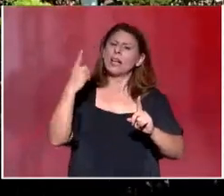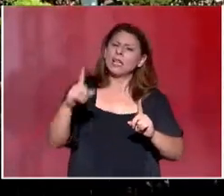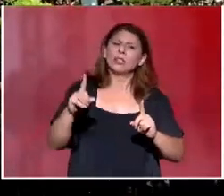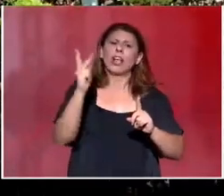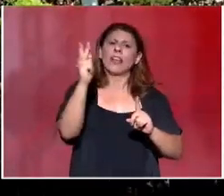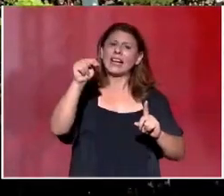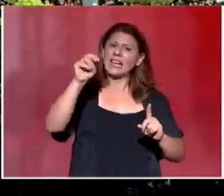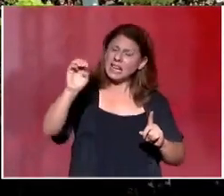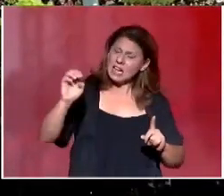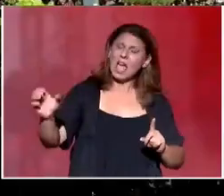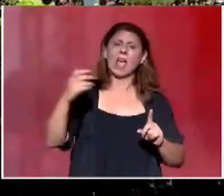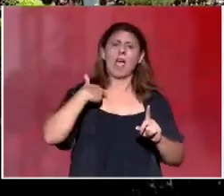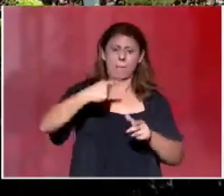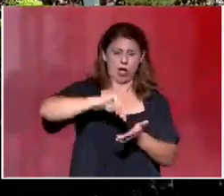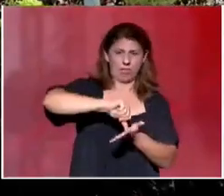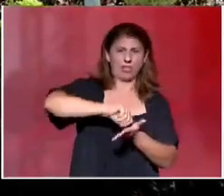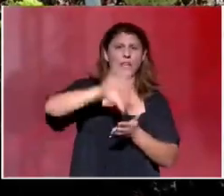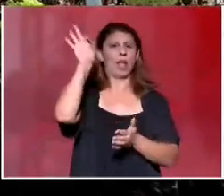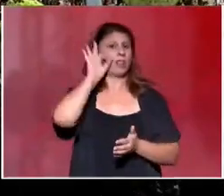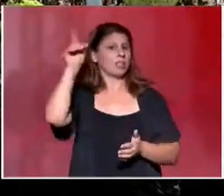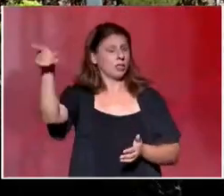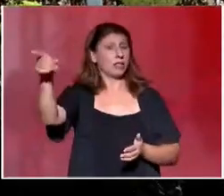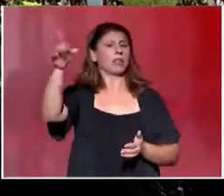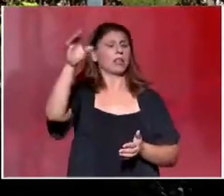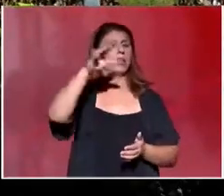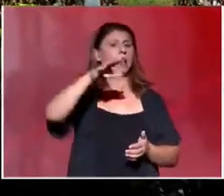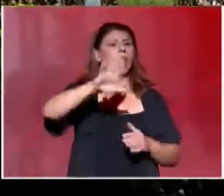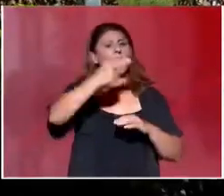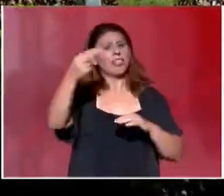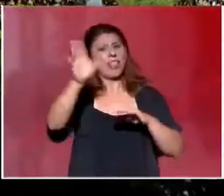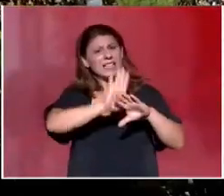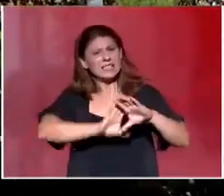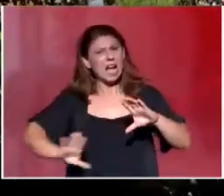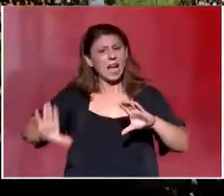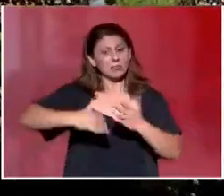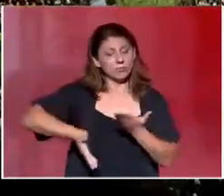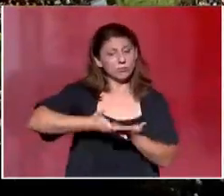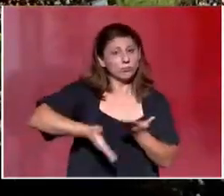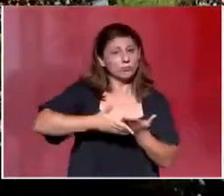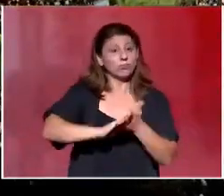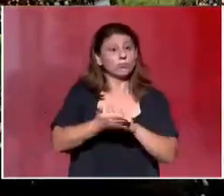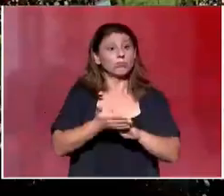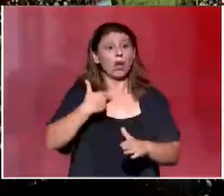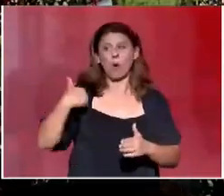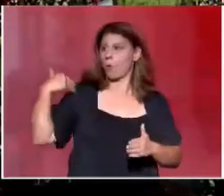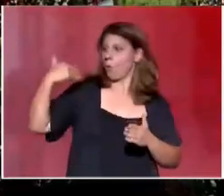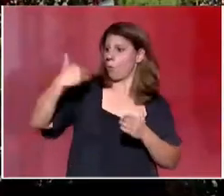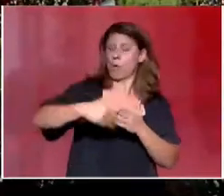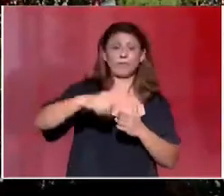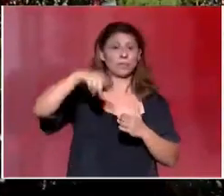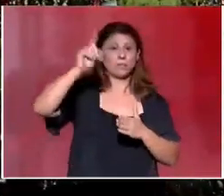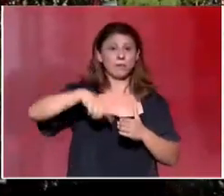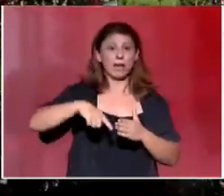κνίτες από την Αθήνα, τη Θεσσαλονίκη, τη Θεσσαλία, που συνδράμουν έμπρακτα όλες αυτές τις μέρες τους